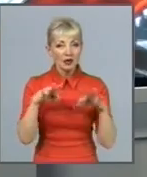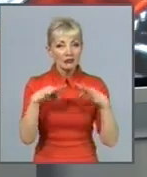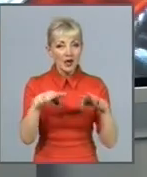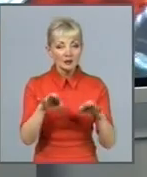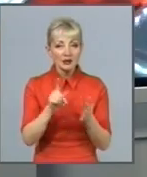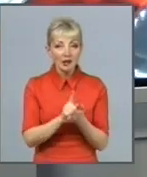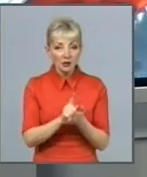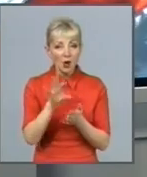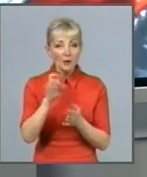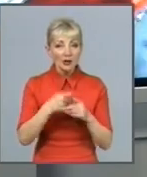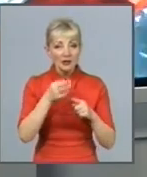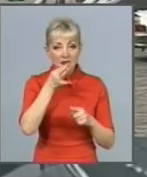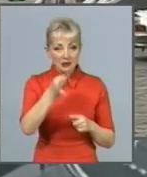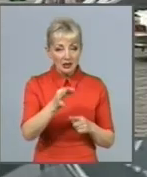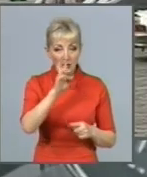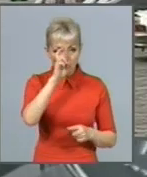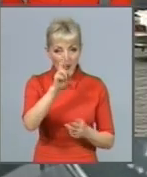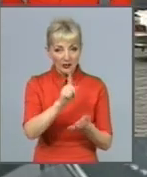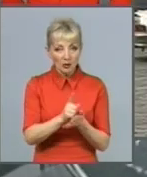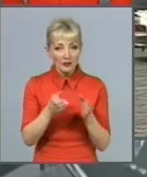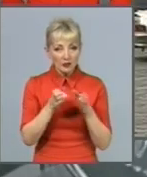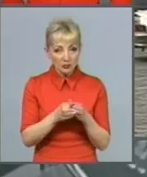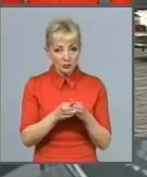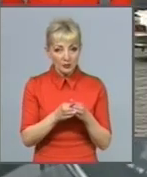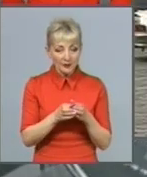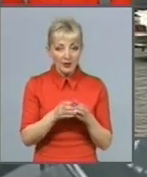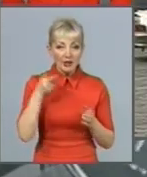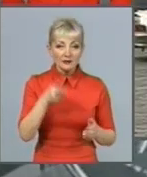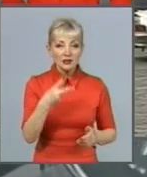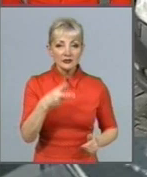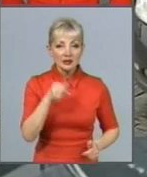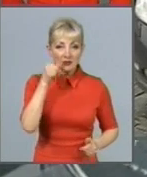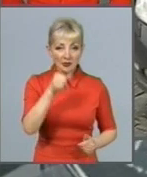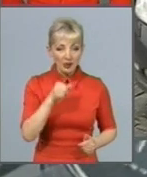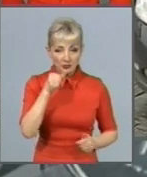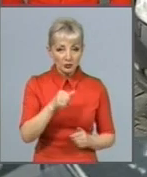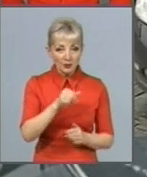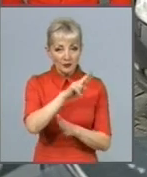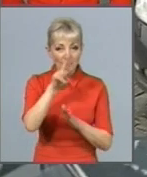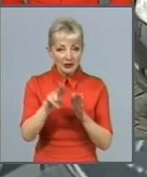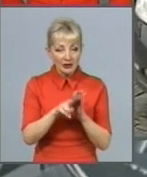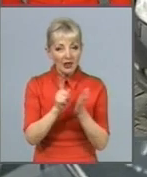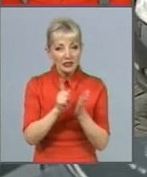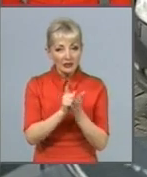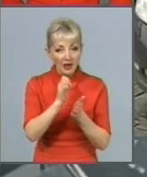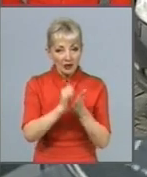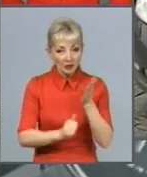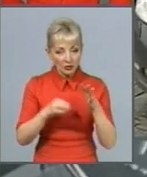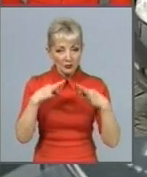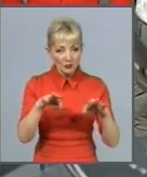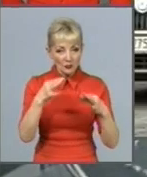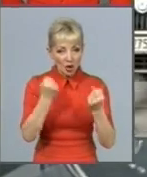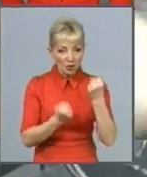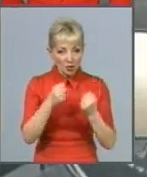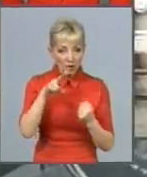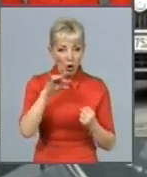нагадали у Державній податковій службі. У 2020 році підлягають оподаткування транспортним податком люксові машини з